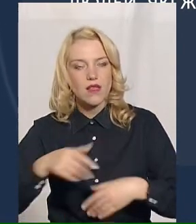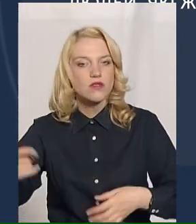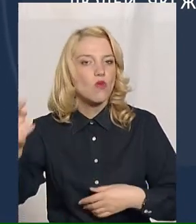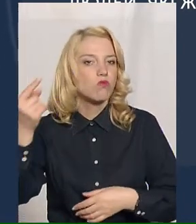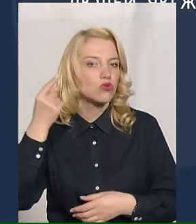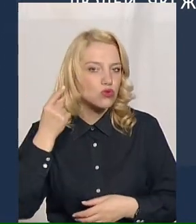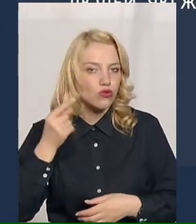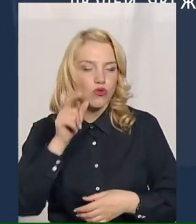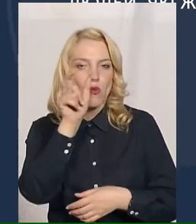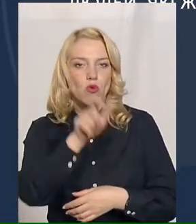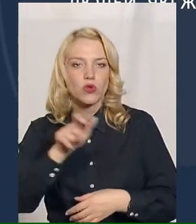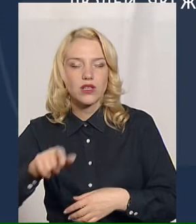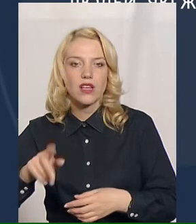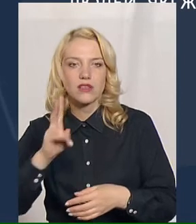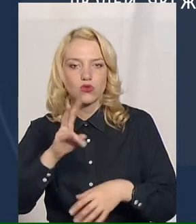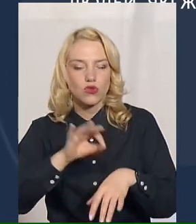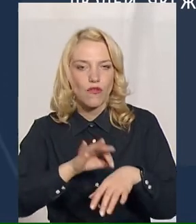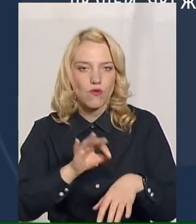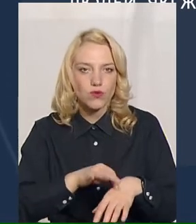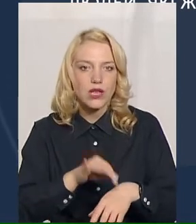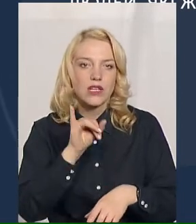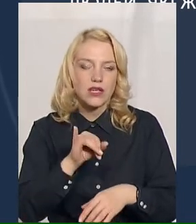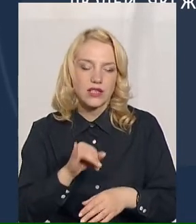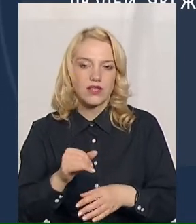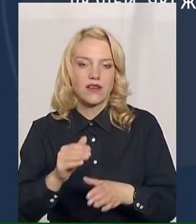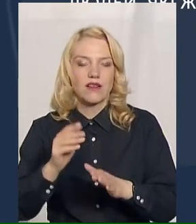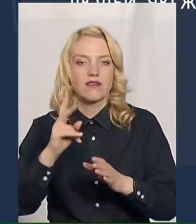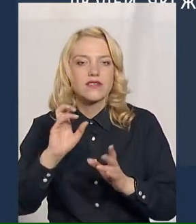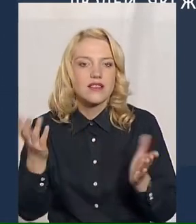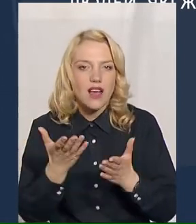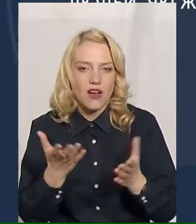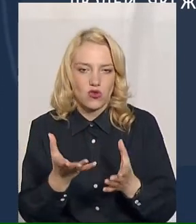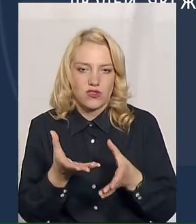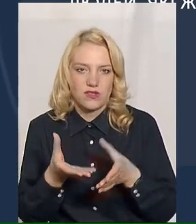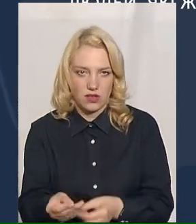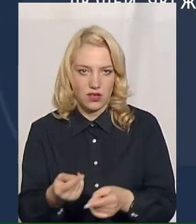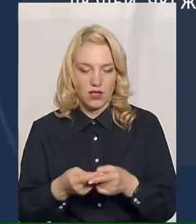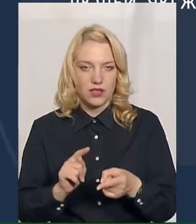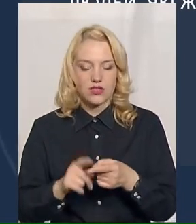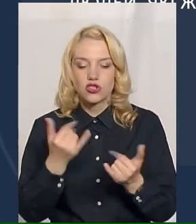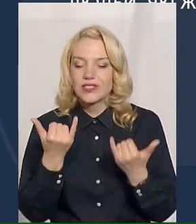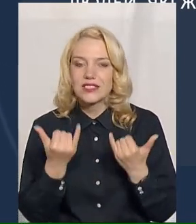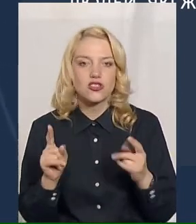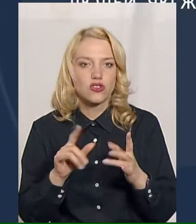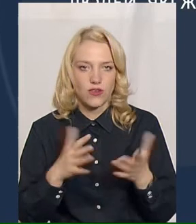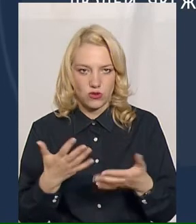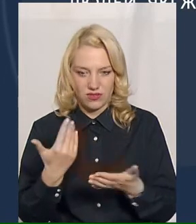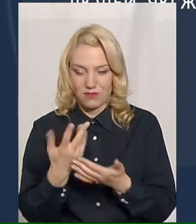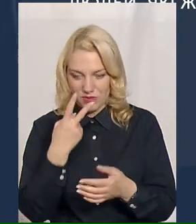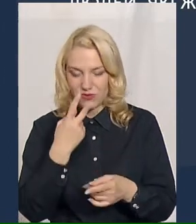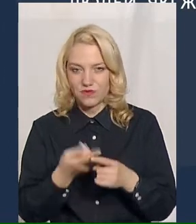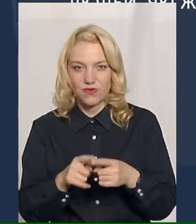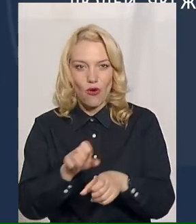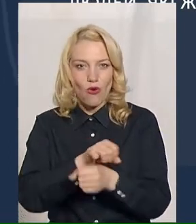пацієнтів і якось відкликнувся. Тому що за те, що зараз проїсходить, і навіть з цією коронавірусом,